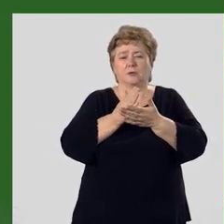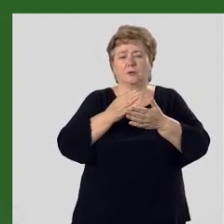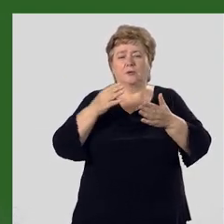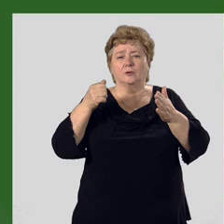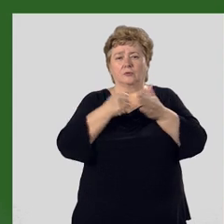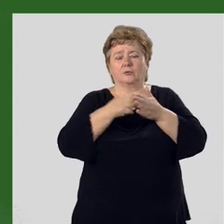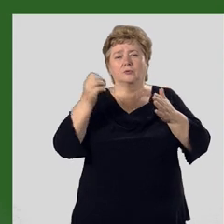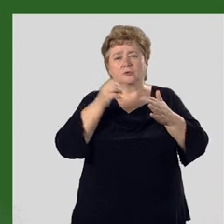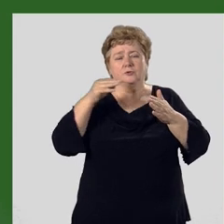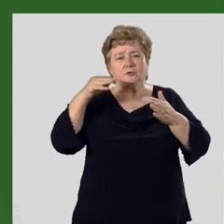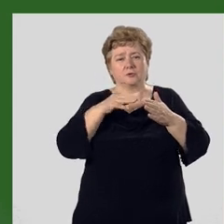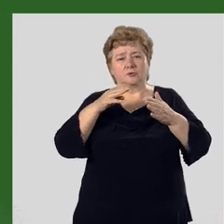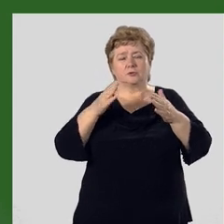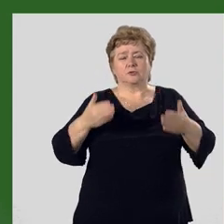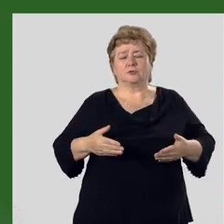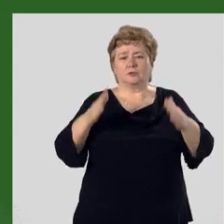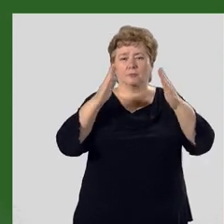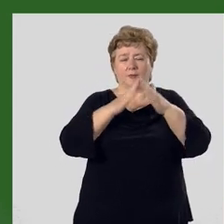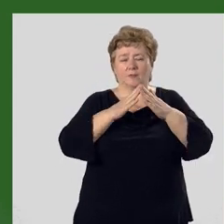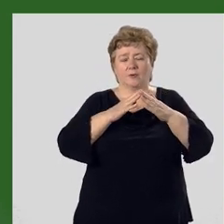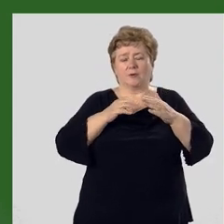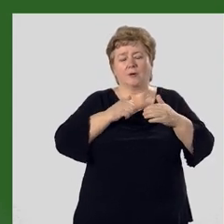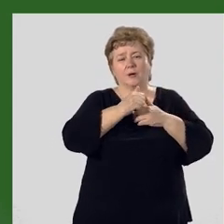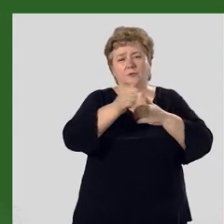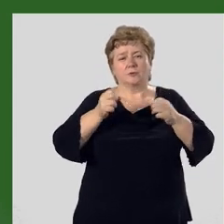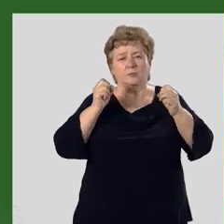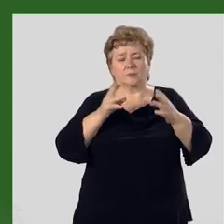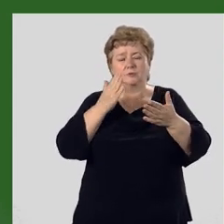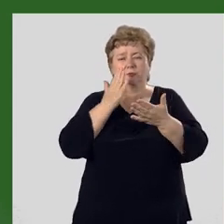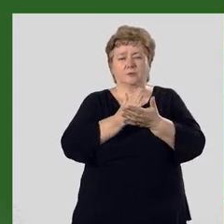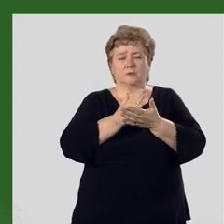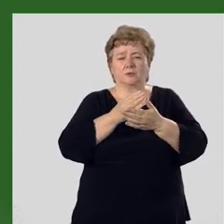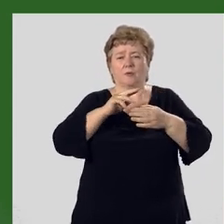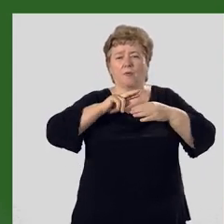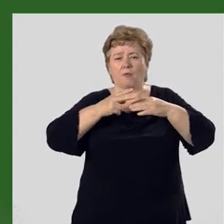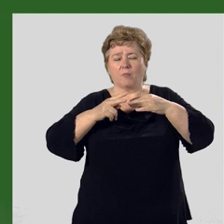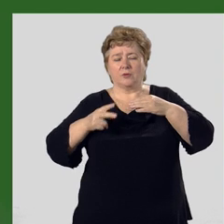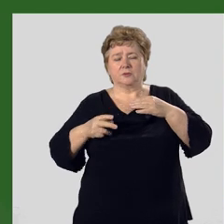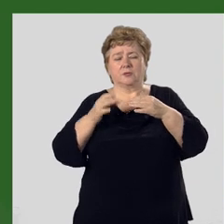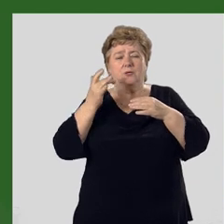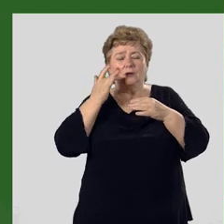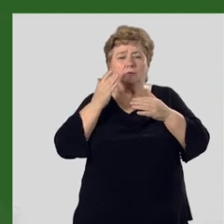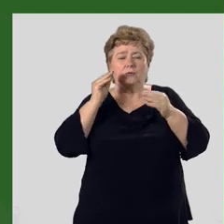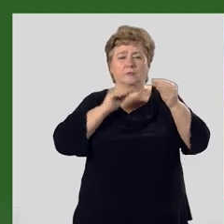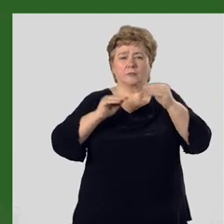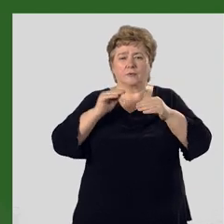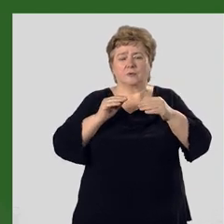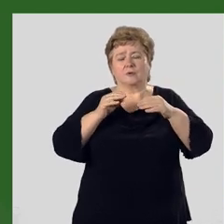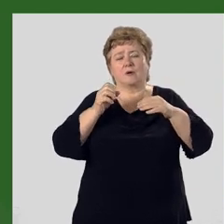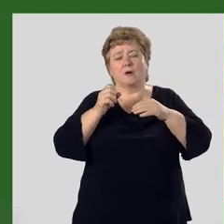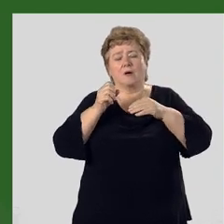тысяч жилых домов. Особую опасность представляют оползни, формирующие вблизи